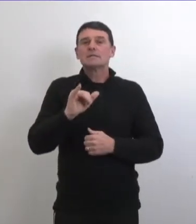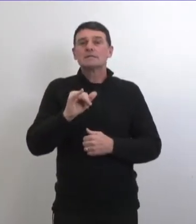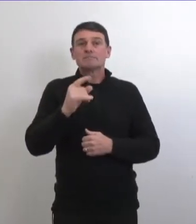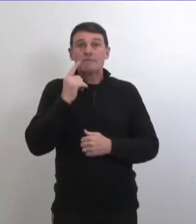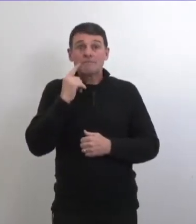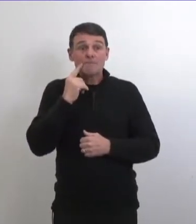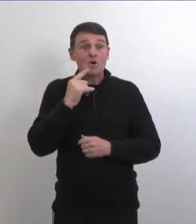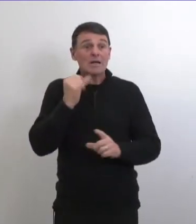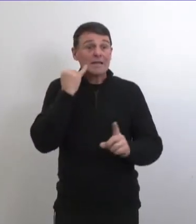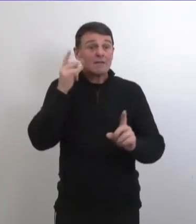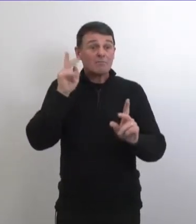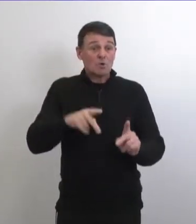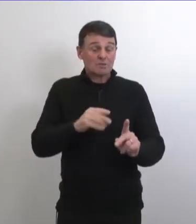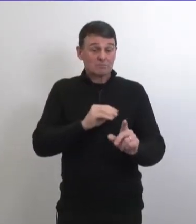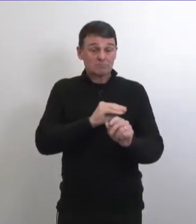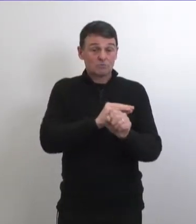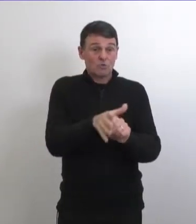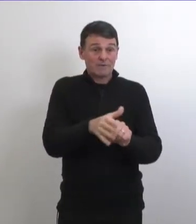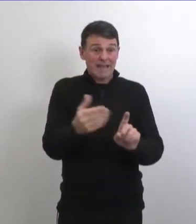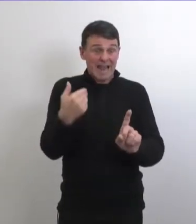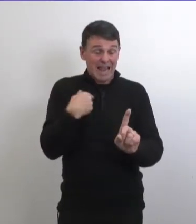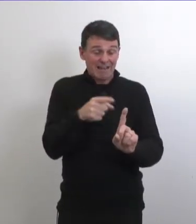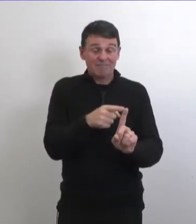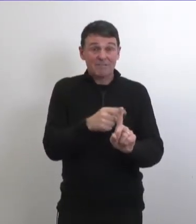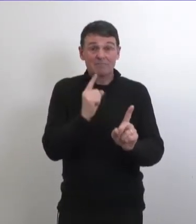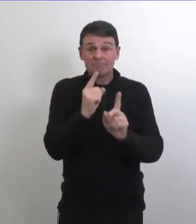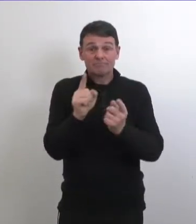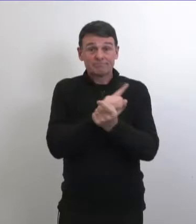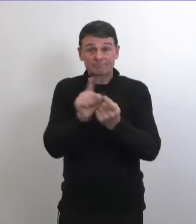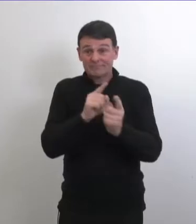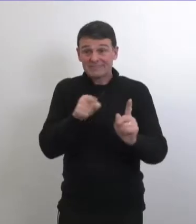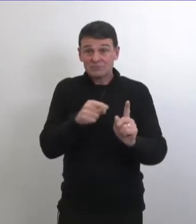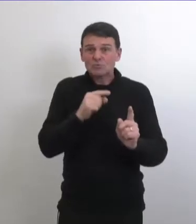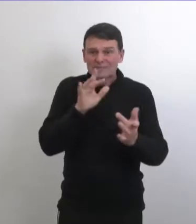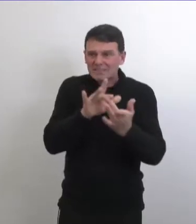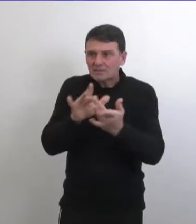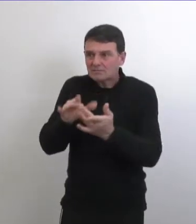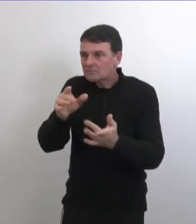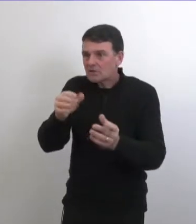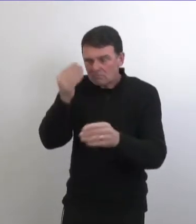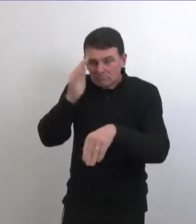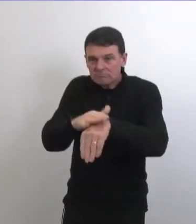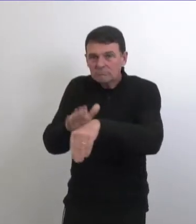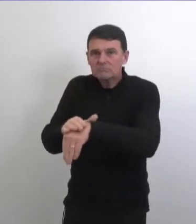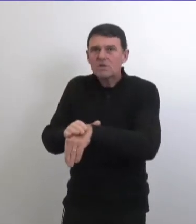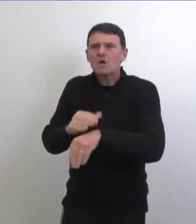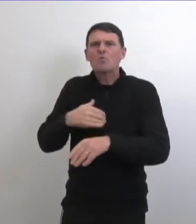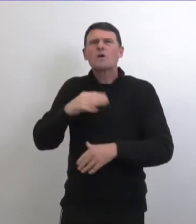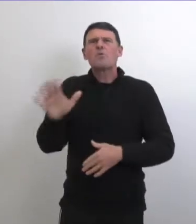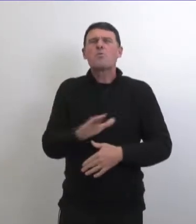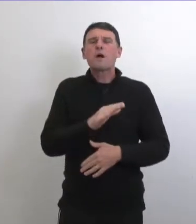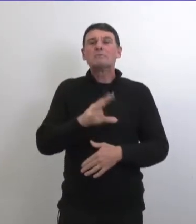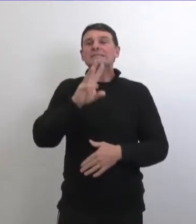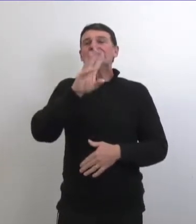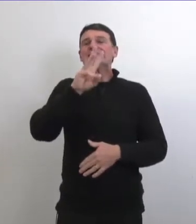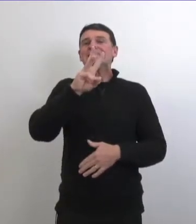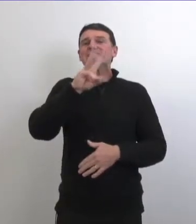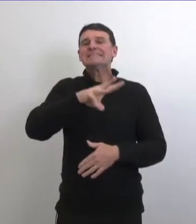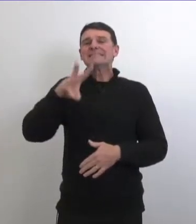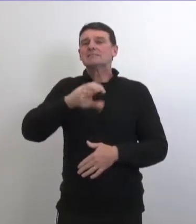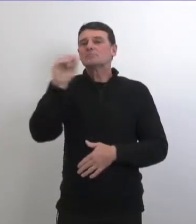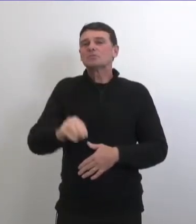bonne question alors au niveau de la recherche des contacts maintenant on atteint